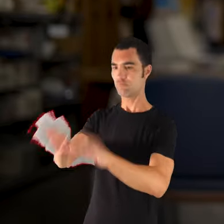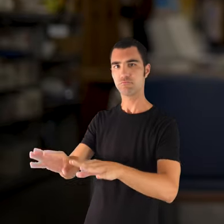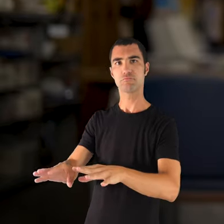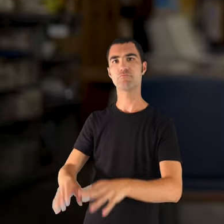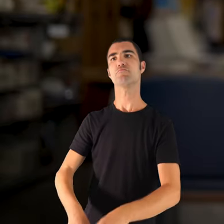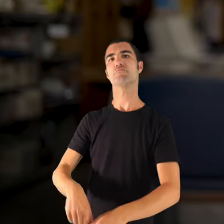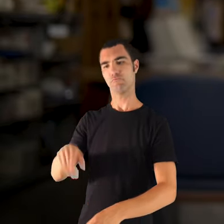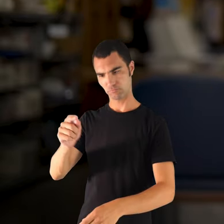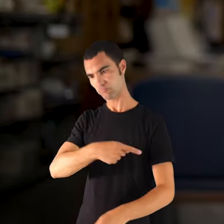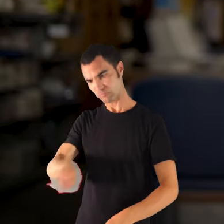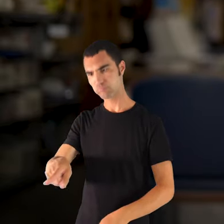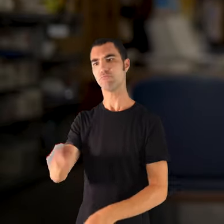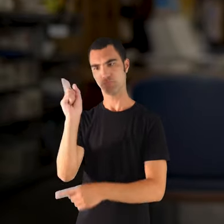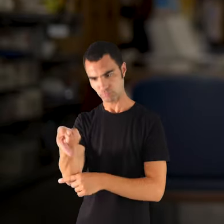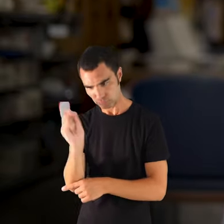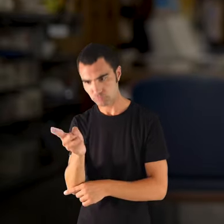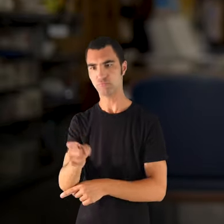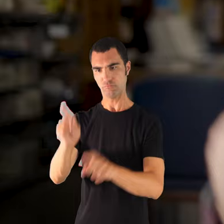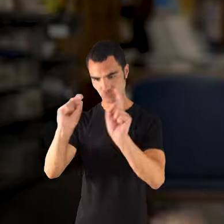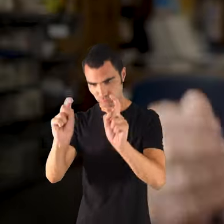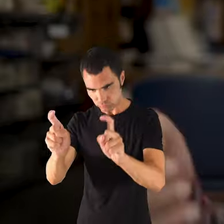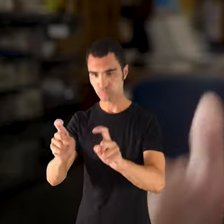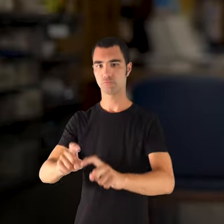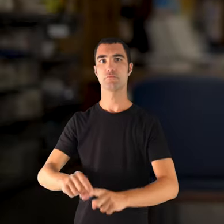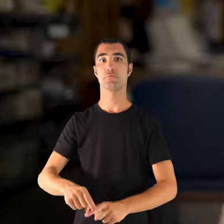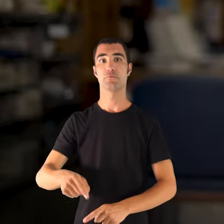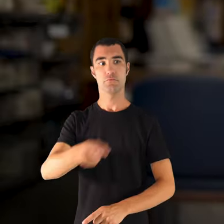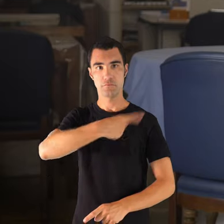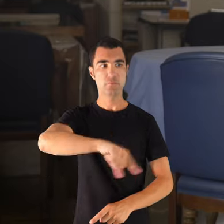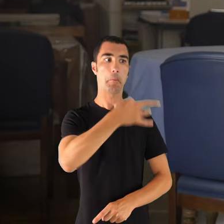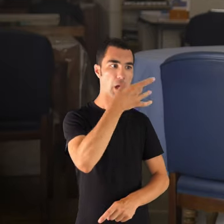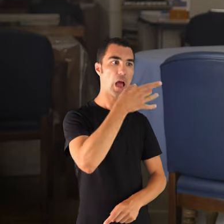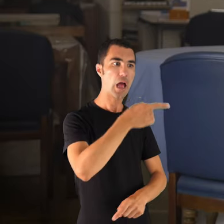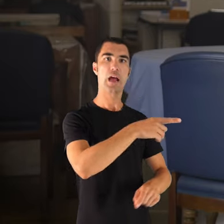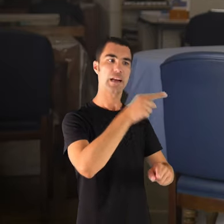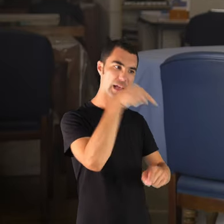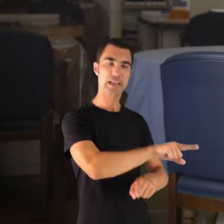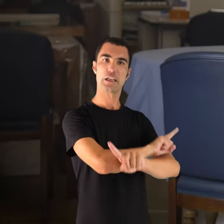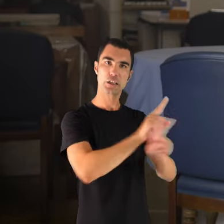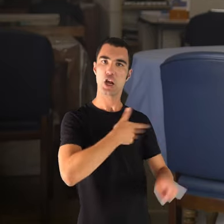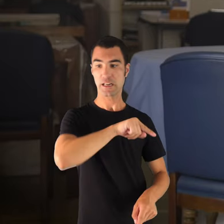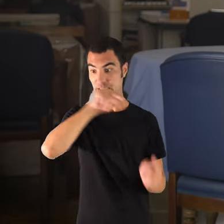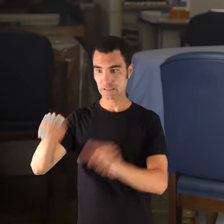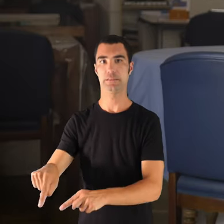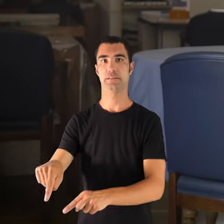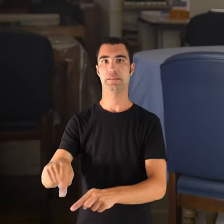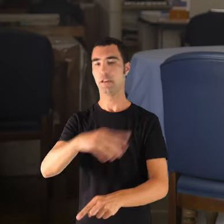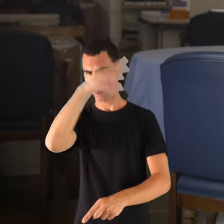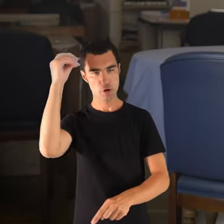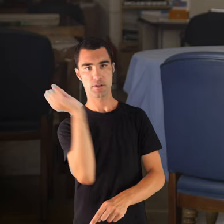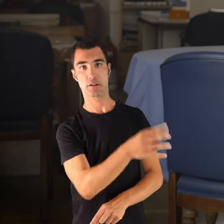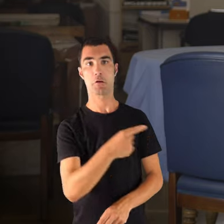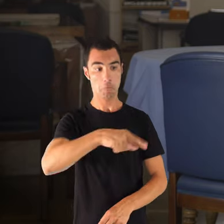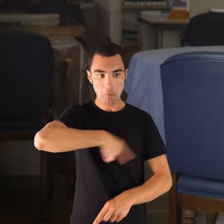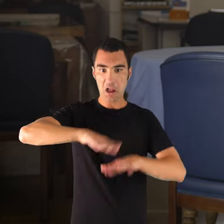escola, i li feia a escola, li feia a escola perquè no estiguessin dins del bar. Nosaltres, els fills, anàvem a guaitar, a